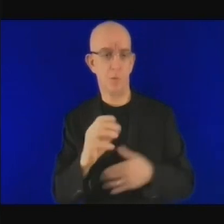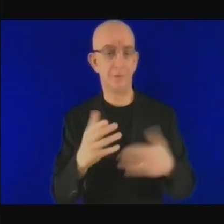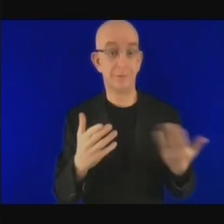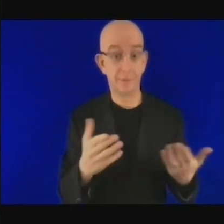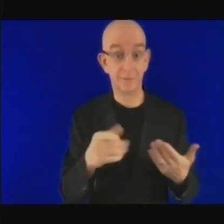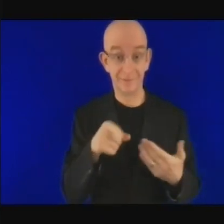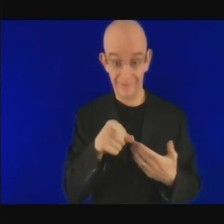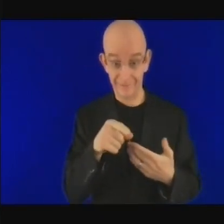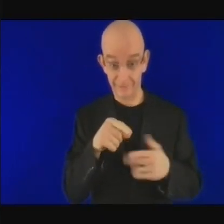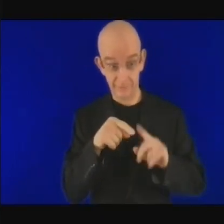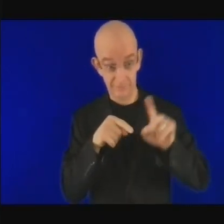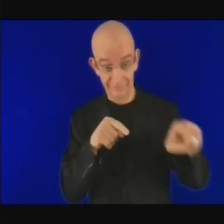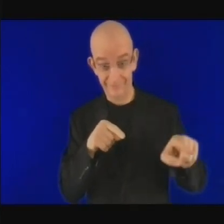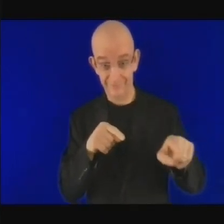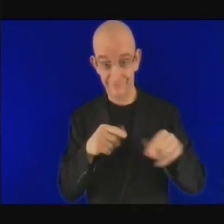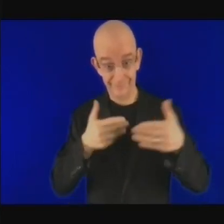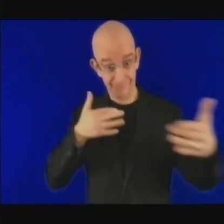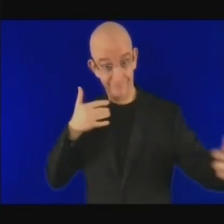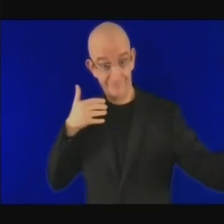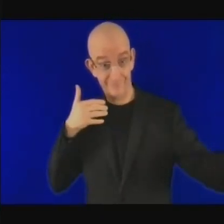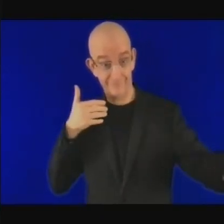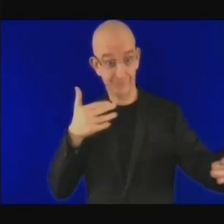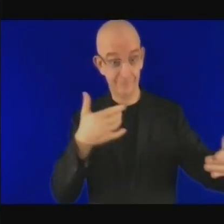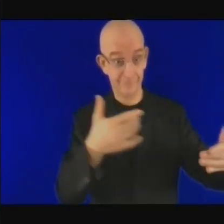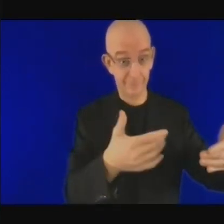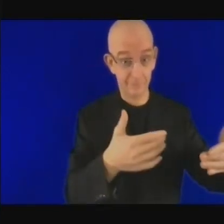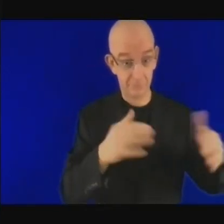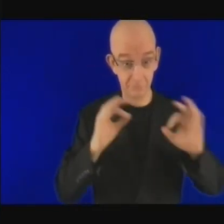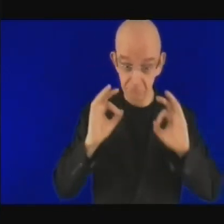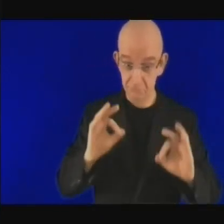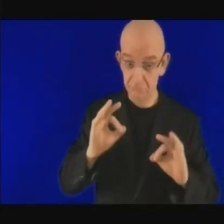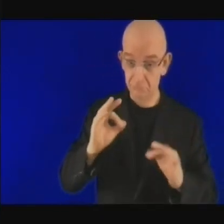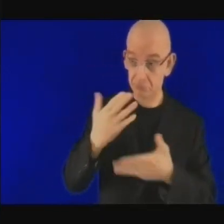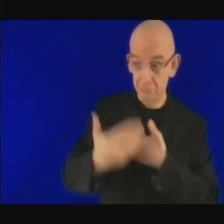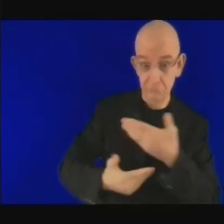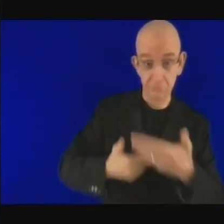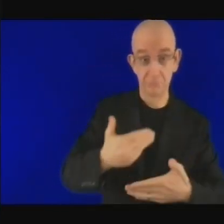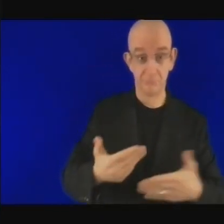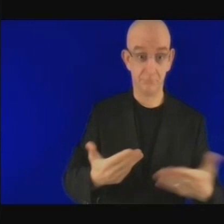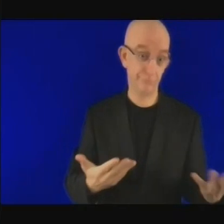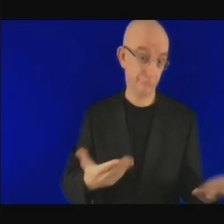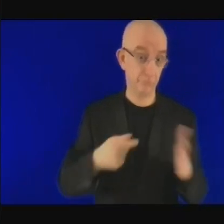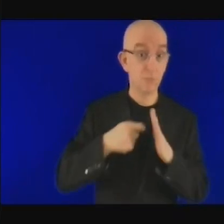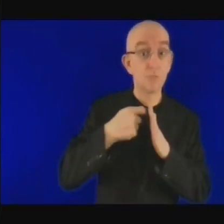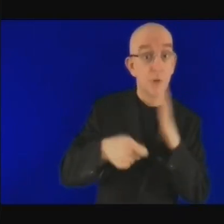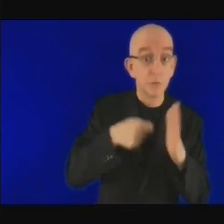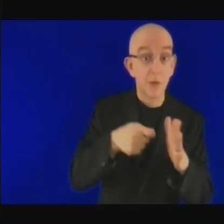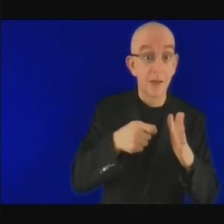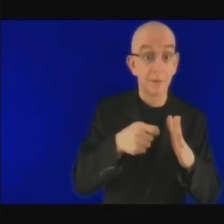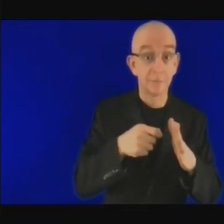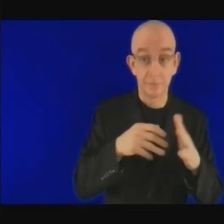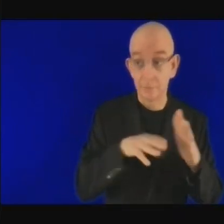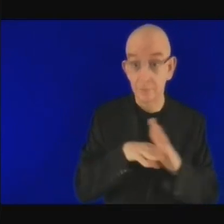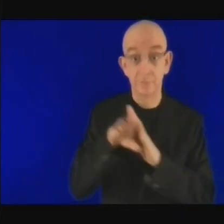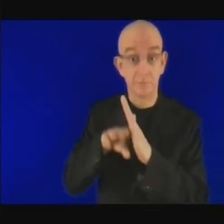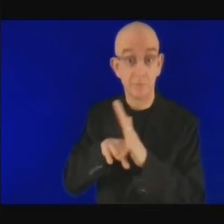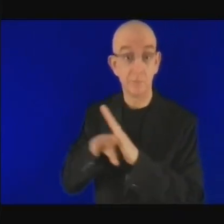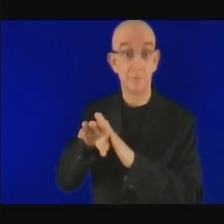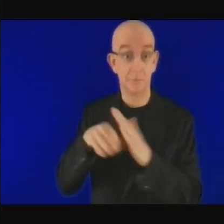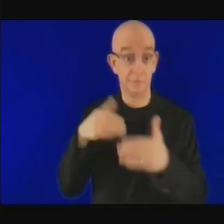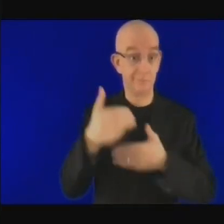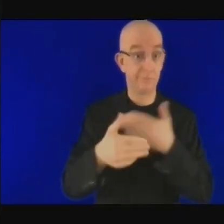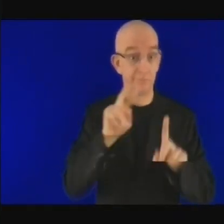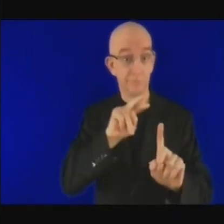du point de vue des bons mélanges des sources d'énergie, des sources de financement ?